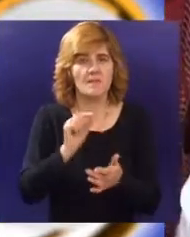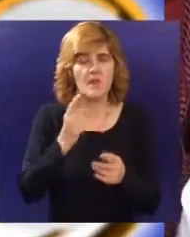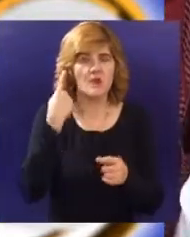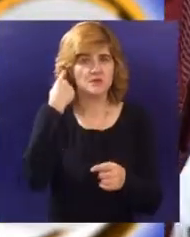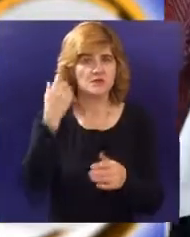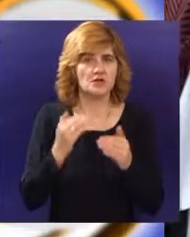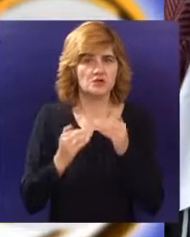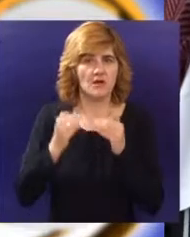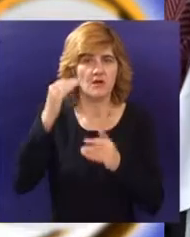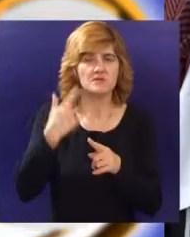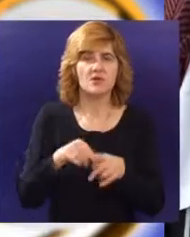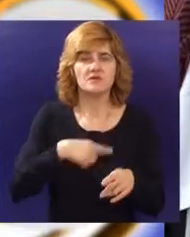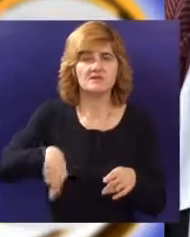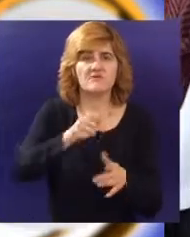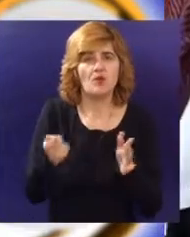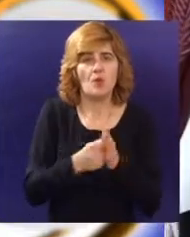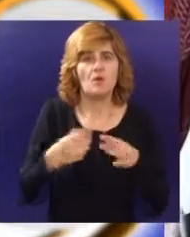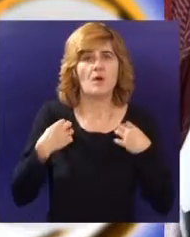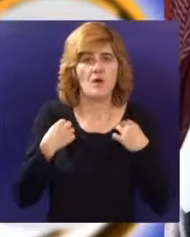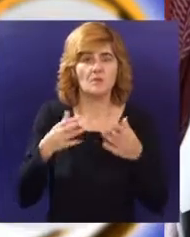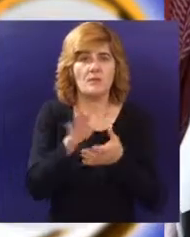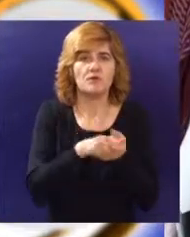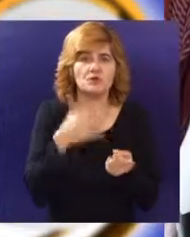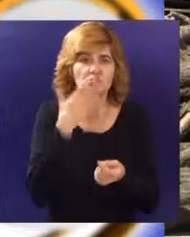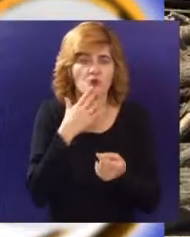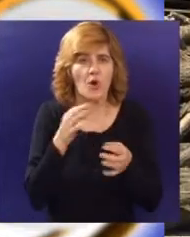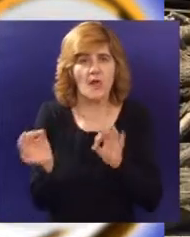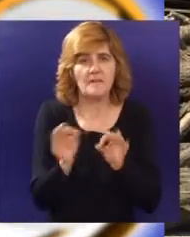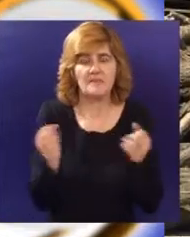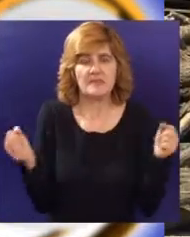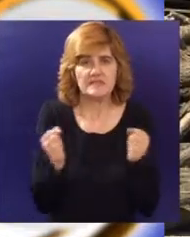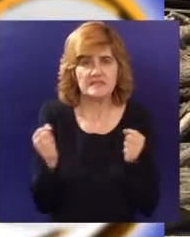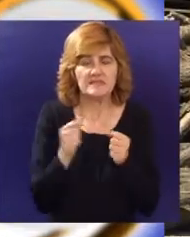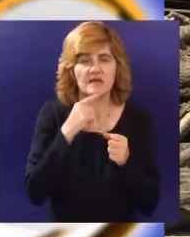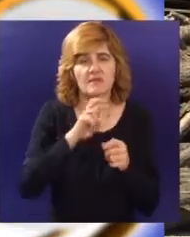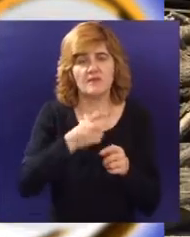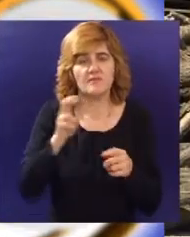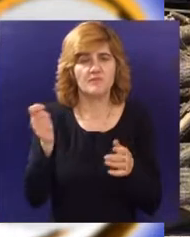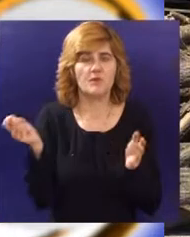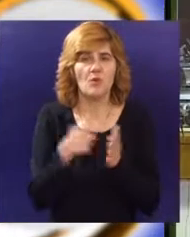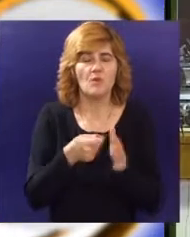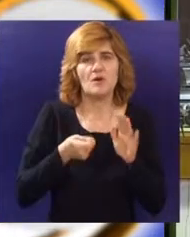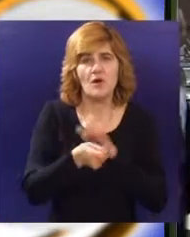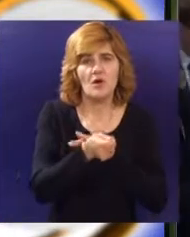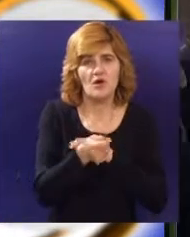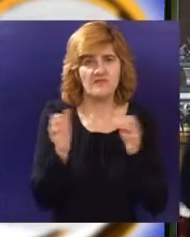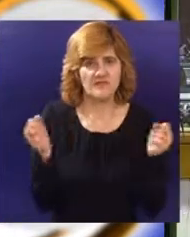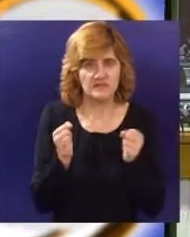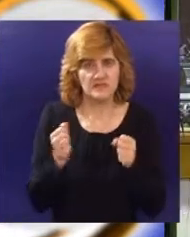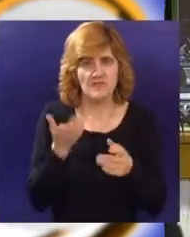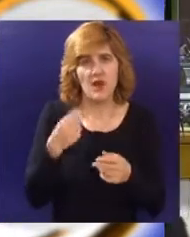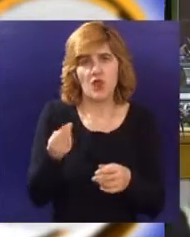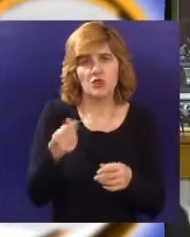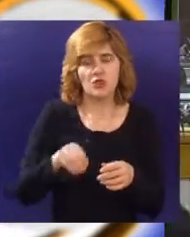trgovini i to zbog kupovine odeće polaska u školu pripreme zimnice i završne kupovine ogreva. Ovi podaci govore da novčanici